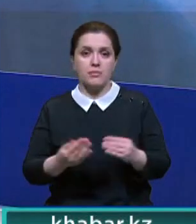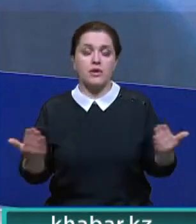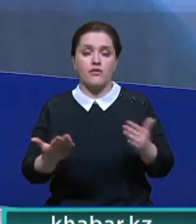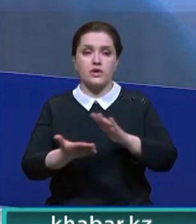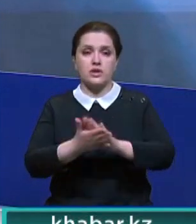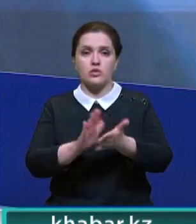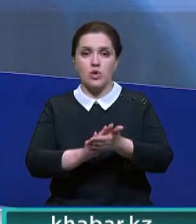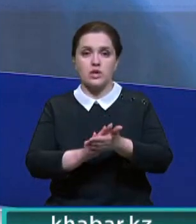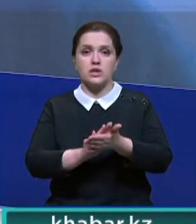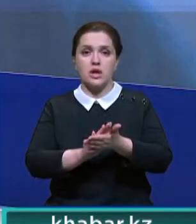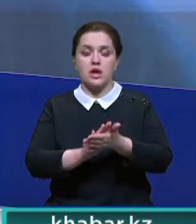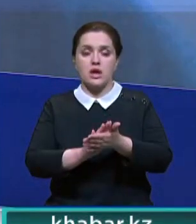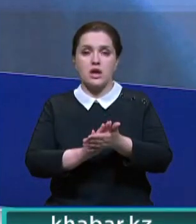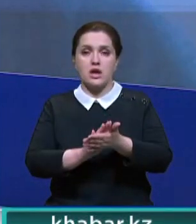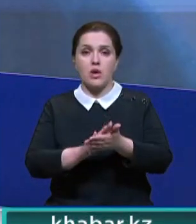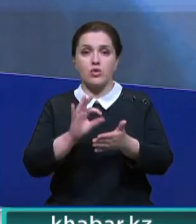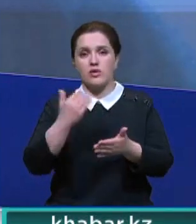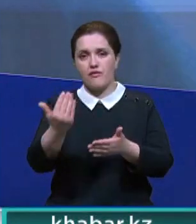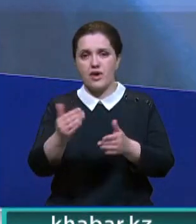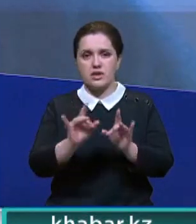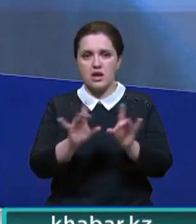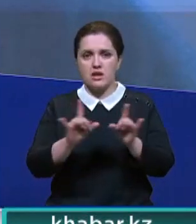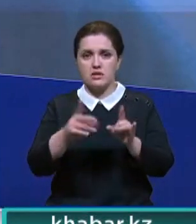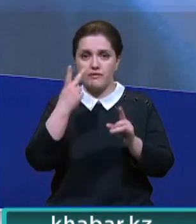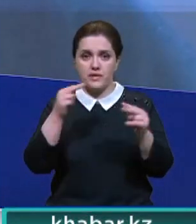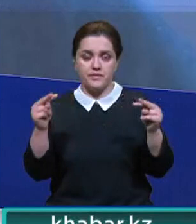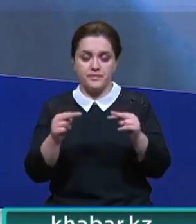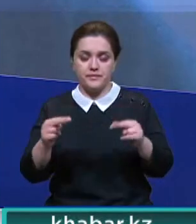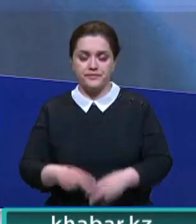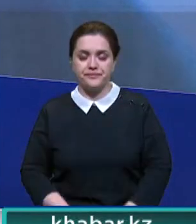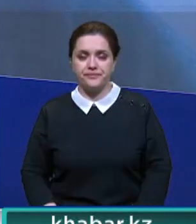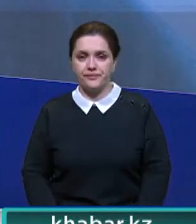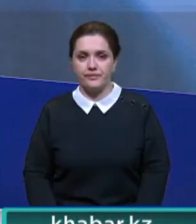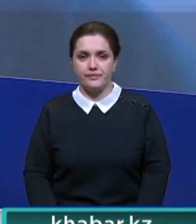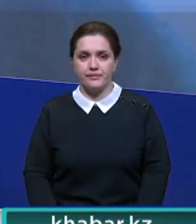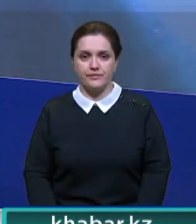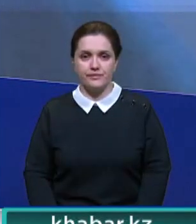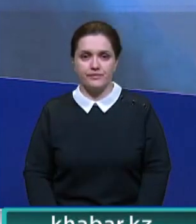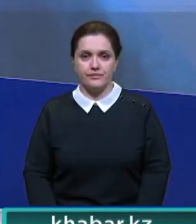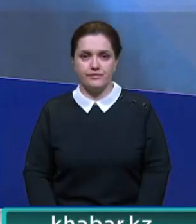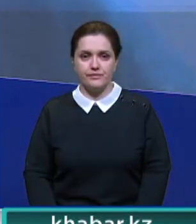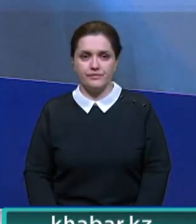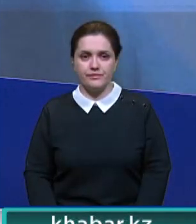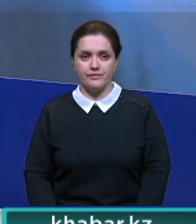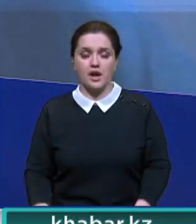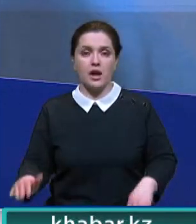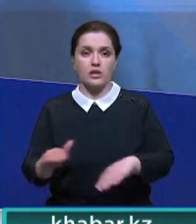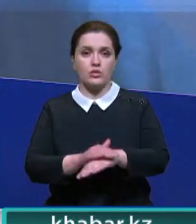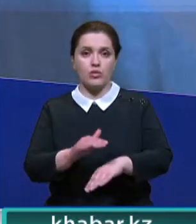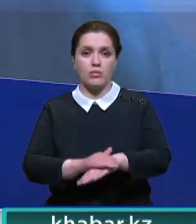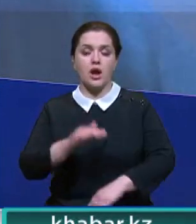ситуация в стране от вас, как от очевидца, хочется узнать? Добрый вечер.